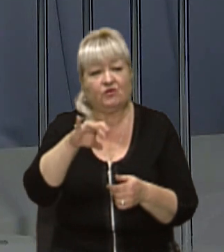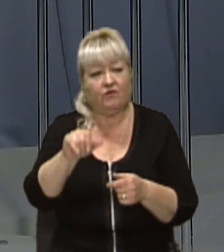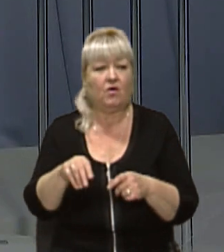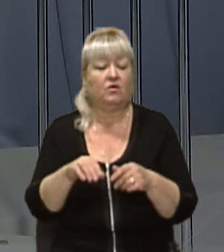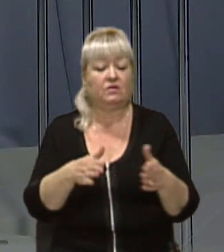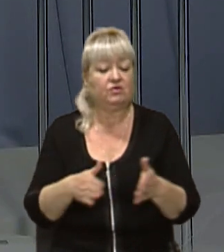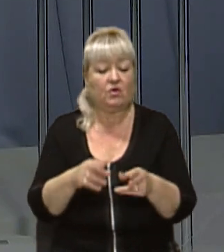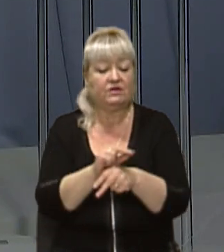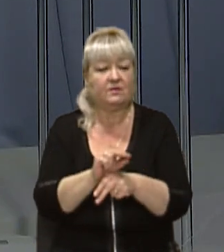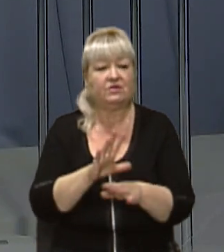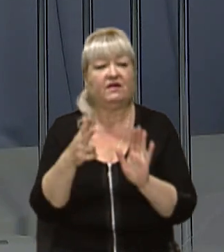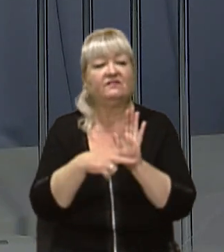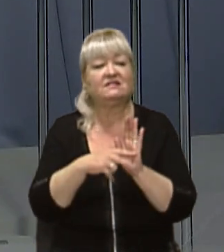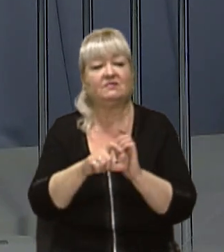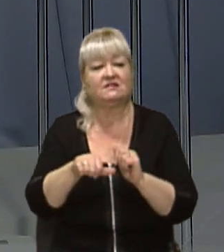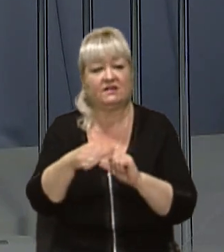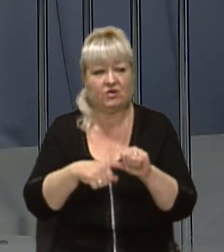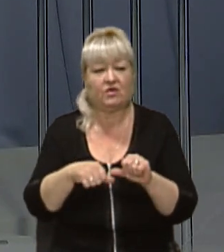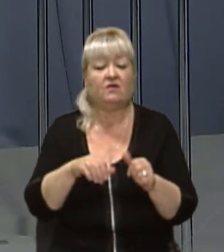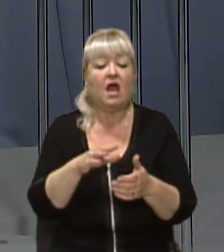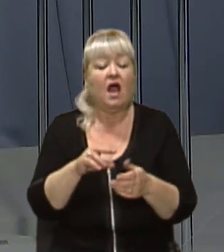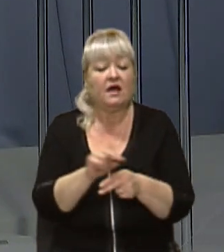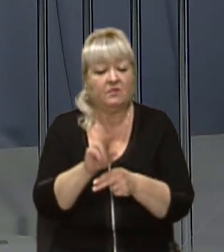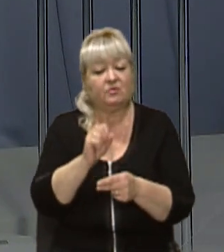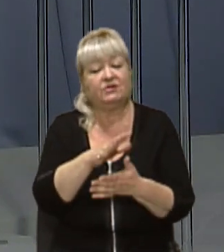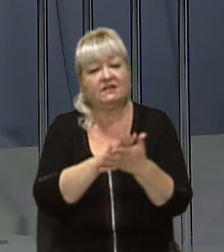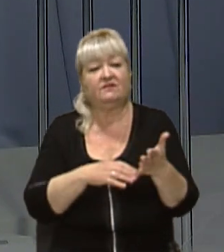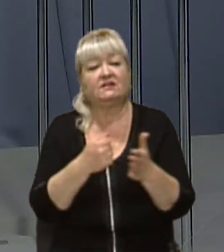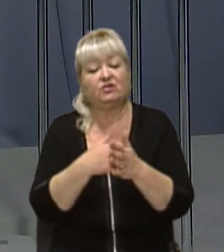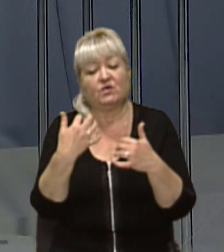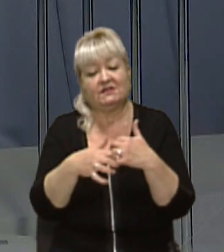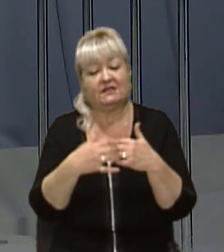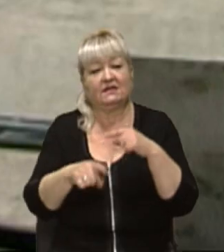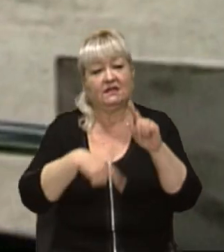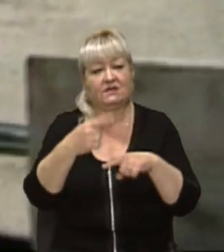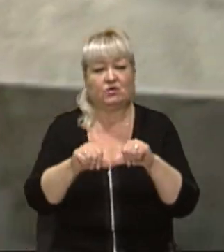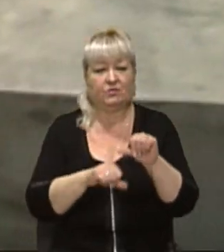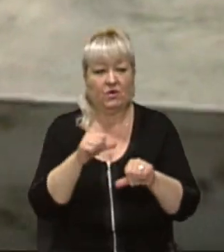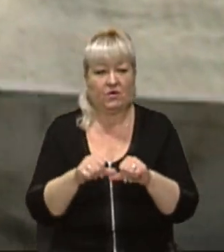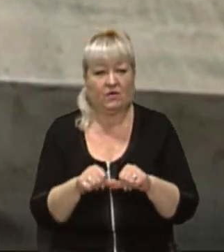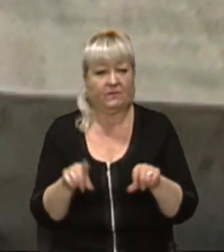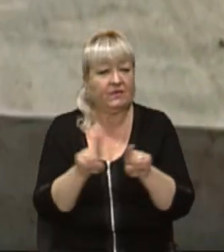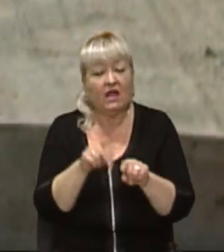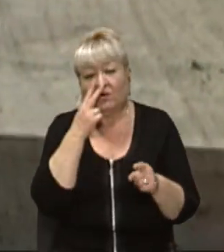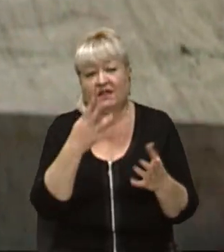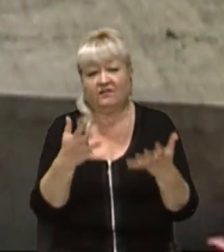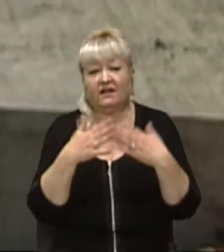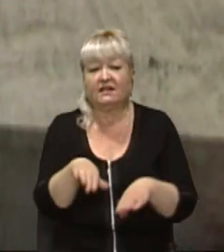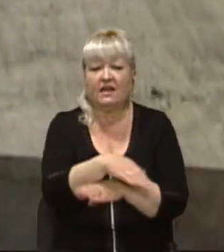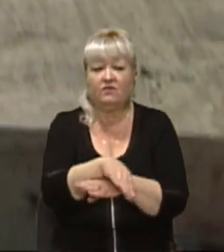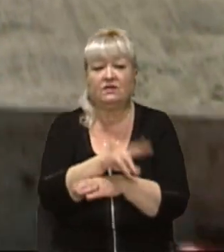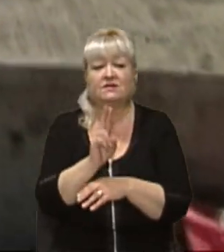років. А триватиме ремонт до середини наступного року. Ольга Дейнека розкаже більше. Ось так виглядає вулиця